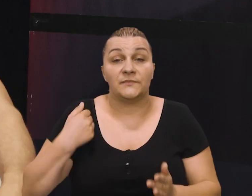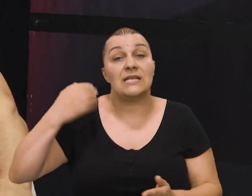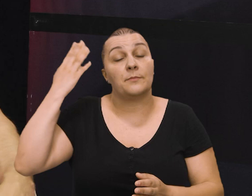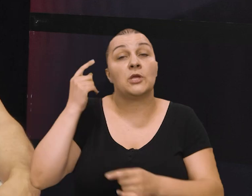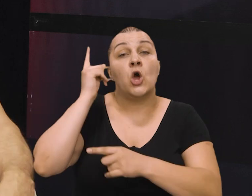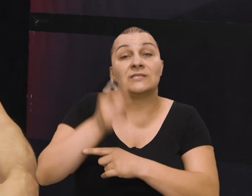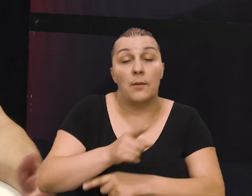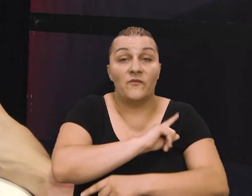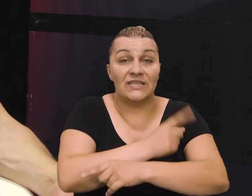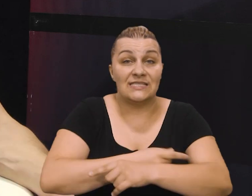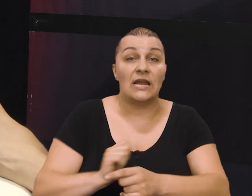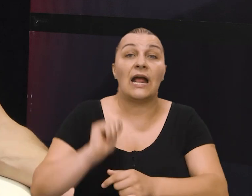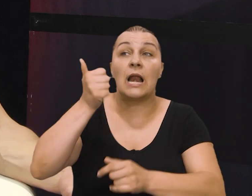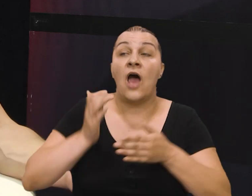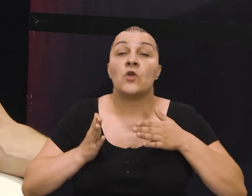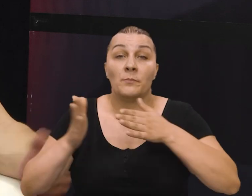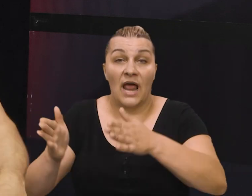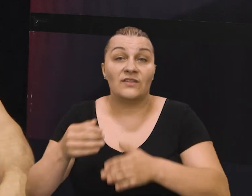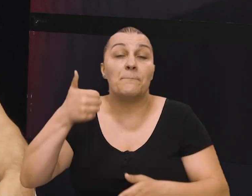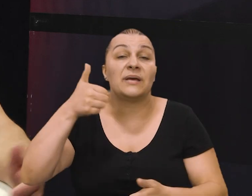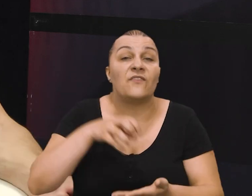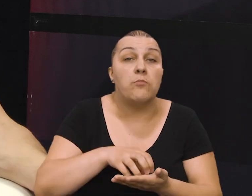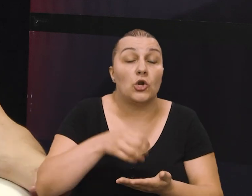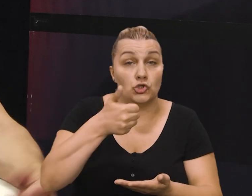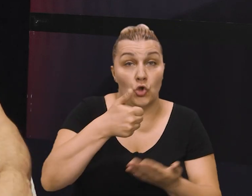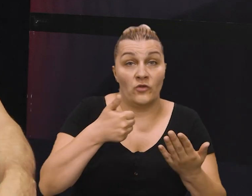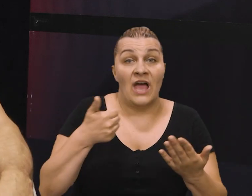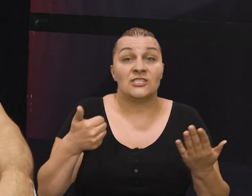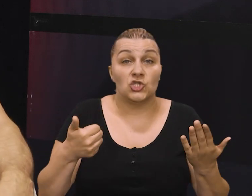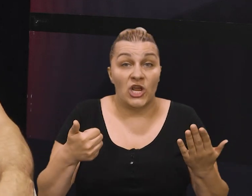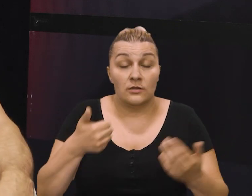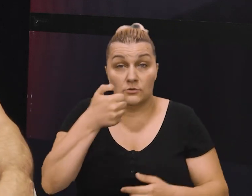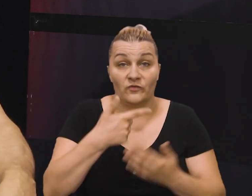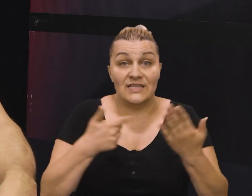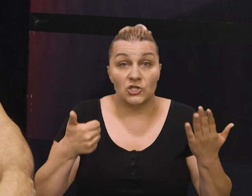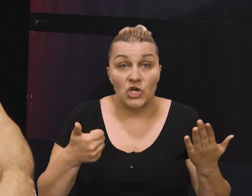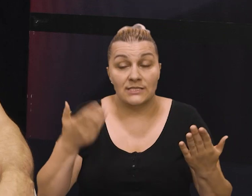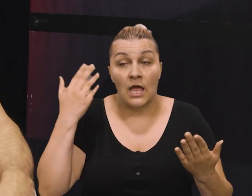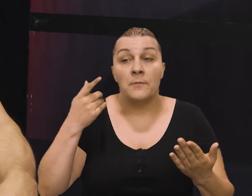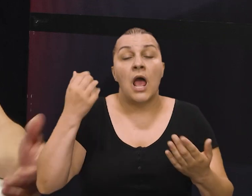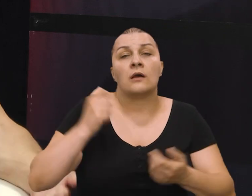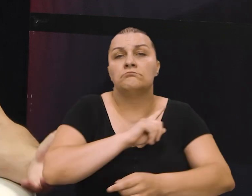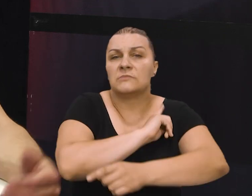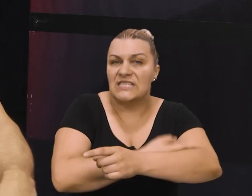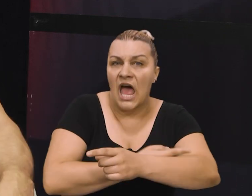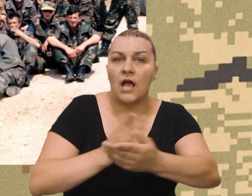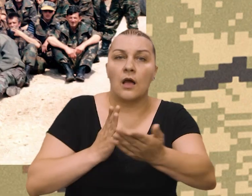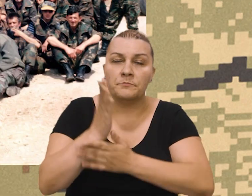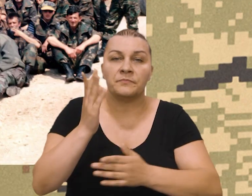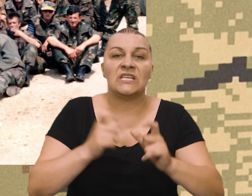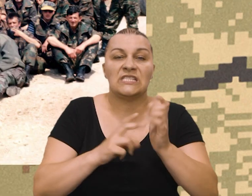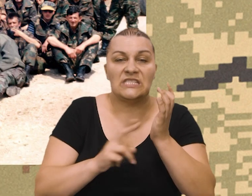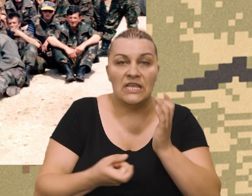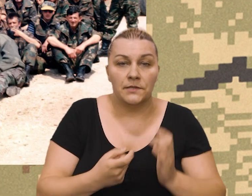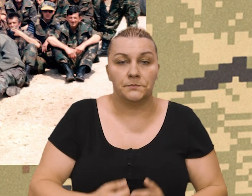bio zapojednik snaga na glavnom pravcu znači prva bojna 126. bila glavna snaga operativne grupe Sinj